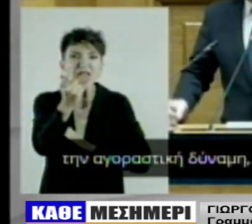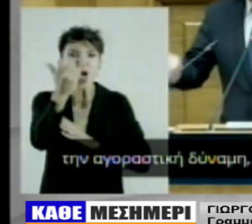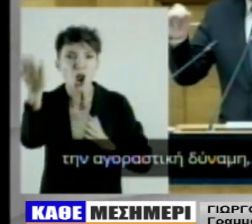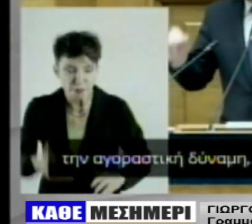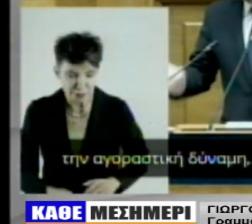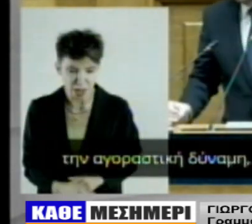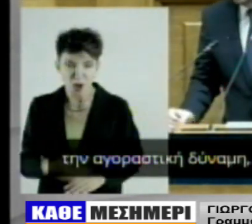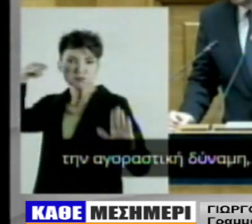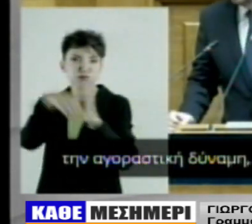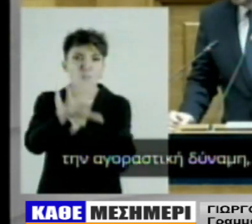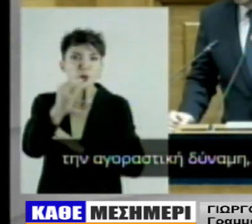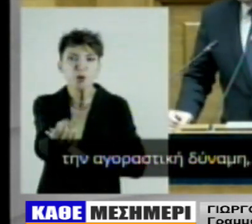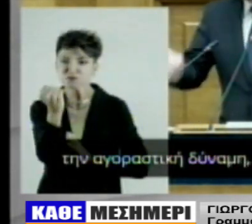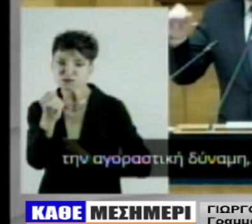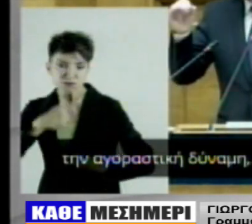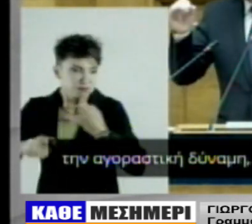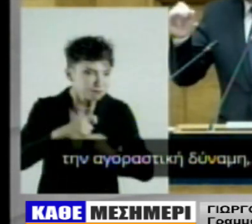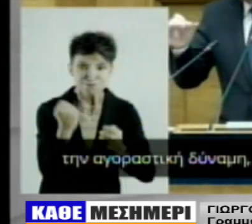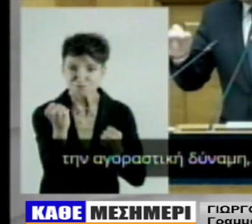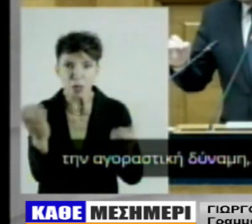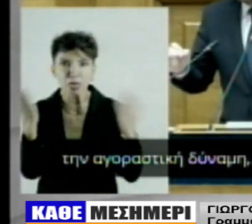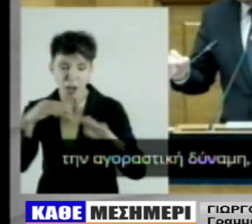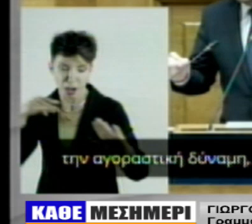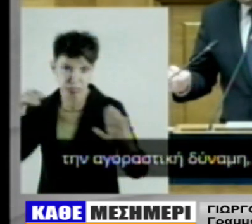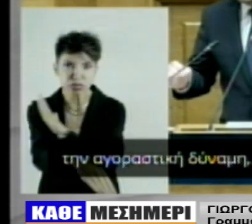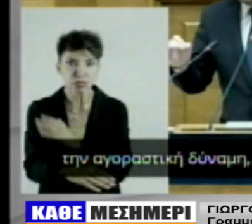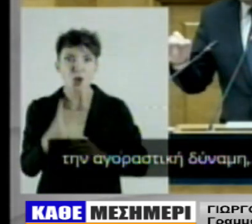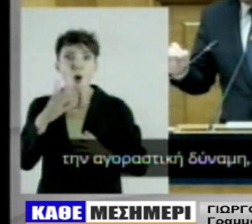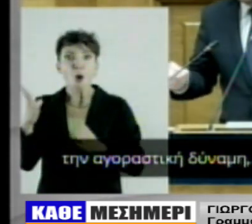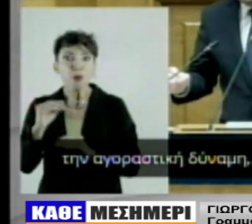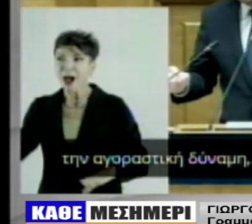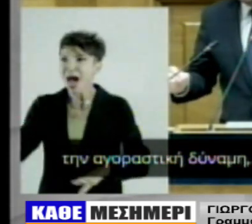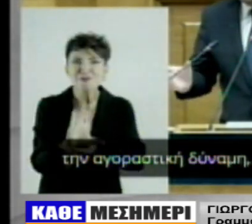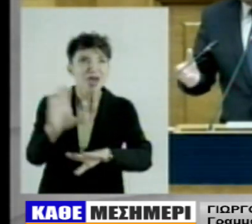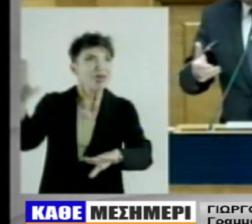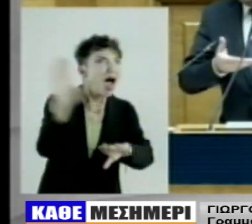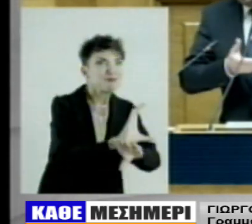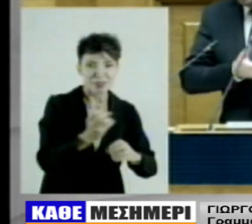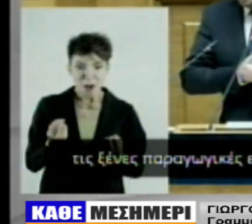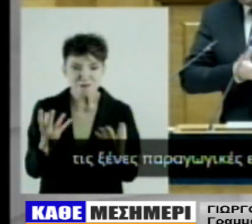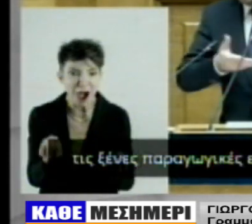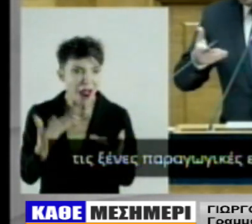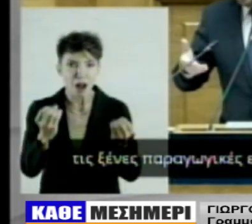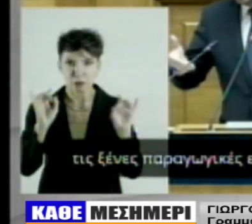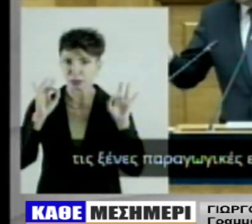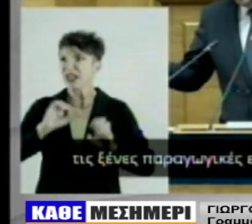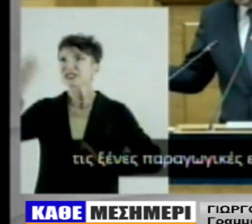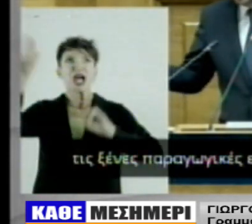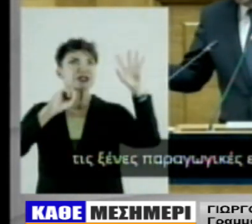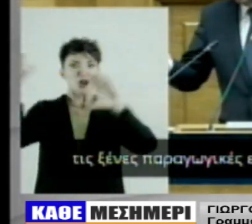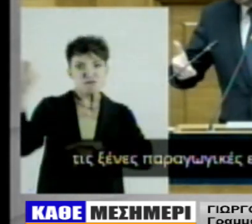αυτά τα έσω της χώρας να έρθείτε εδώ και να μας τα αναλύσετε γιατί είναι διτό το νόημα, αλλά